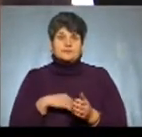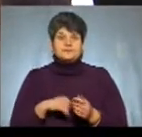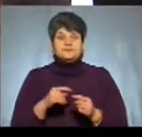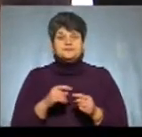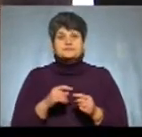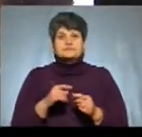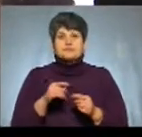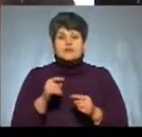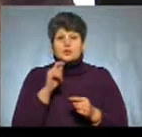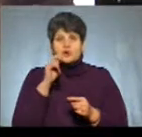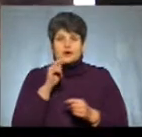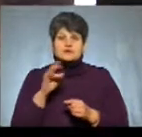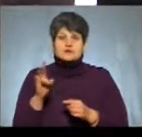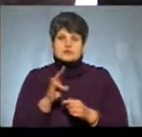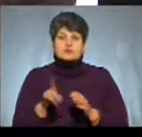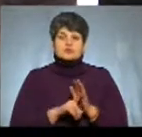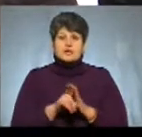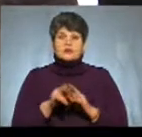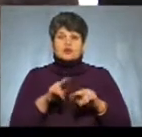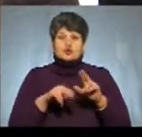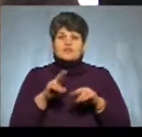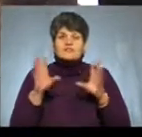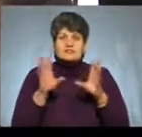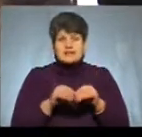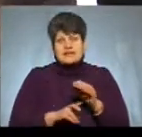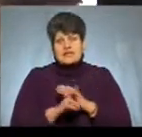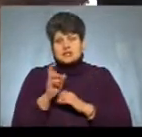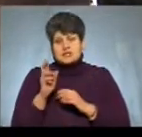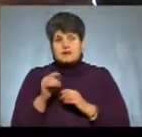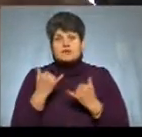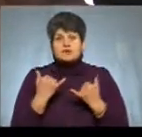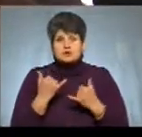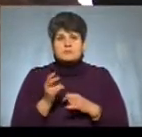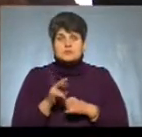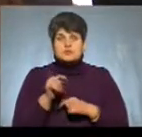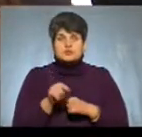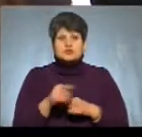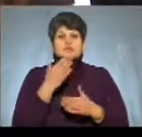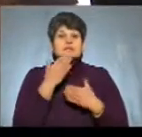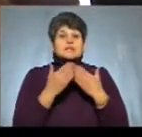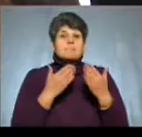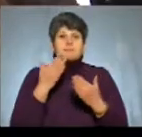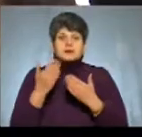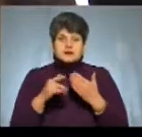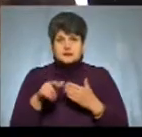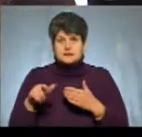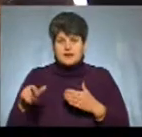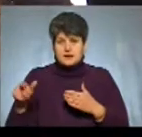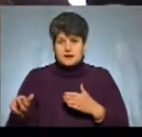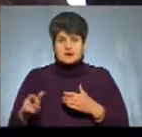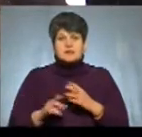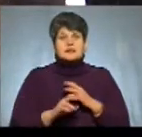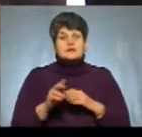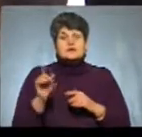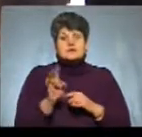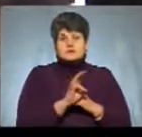саме з української церкви починається розбудова всієї держави. І власне сьогодні ми пройшли сюди, щоб запитатися, перефіян та настоятеля храму,